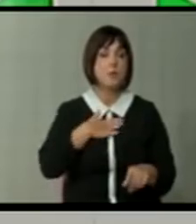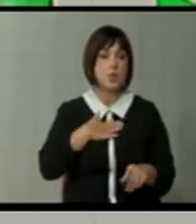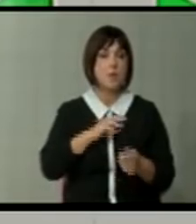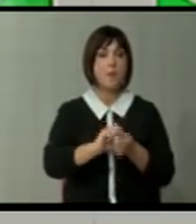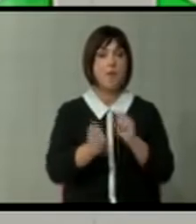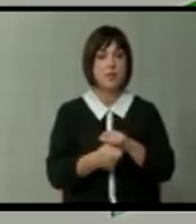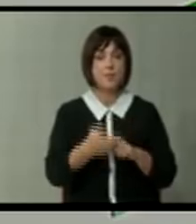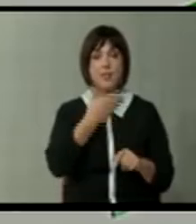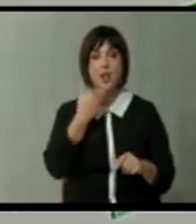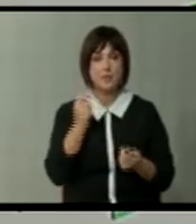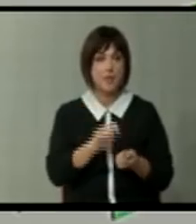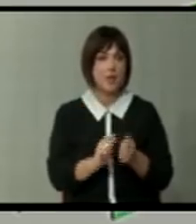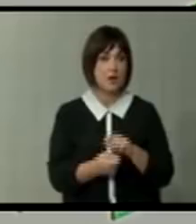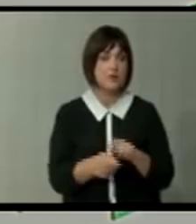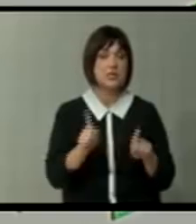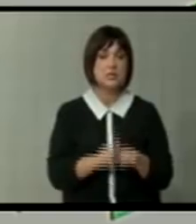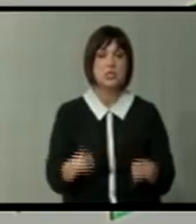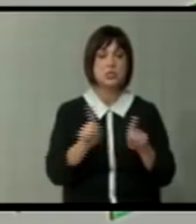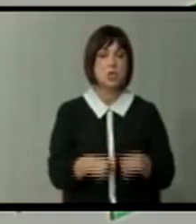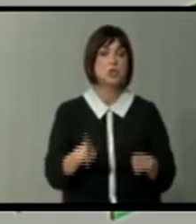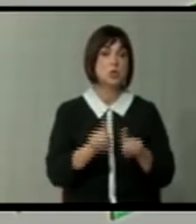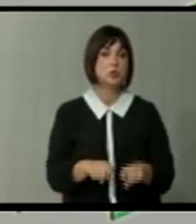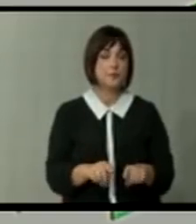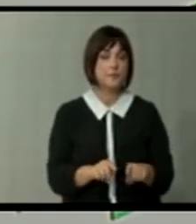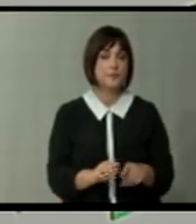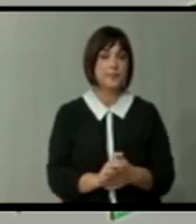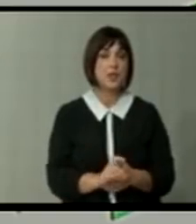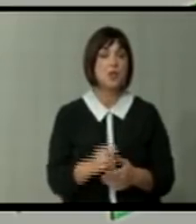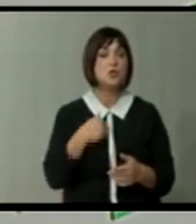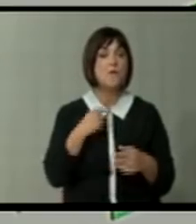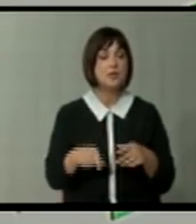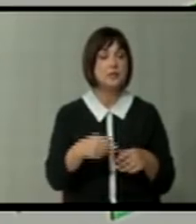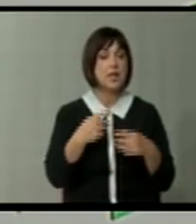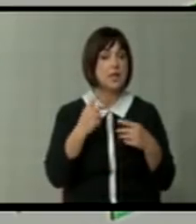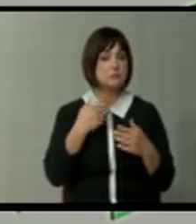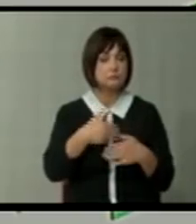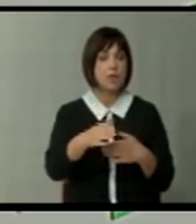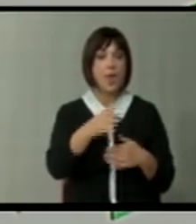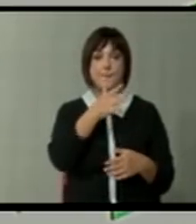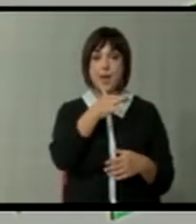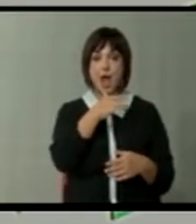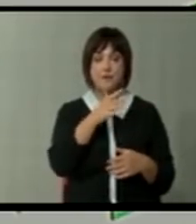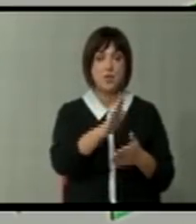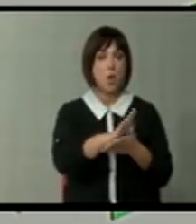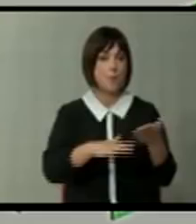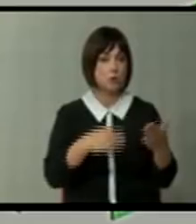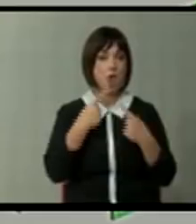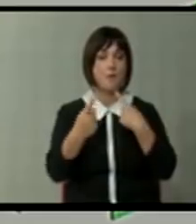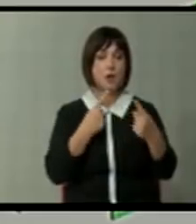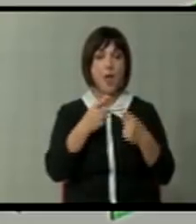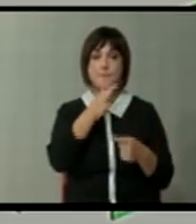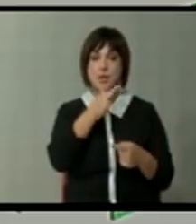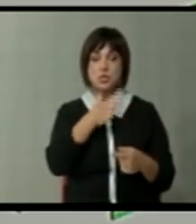реформи, дека немаме реформи, и така натаму, и така натаму. Но реалността е следна. Македонија ќе ги почне преговорите.